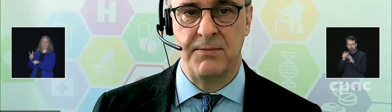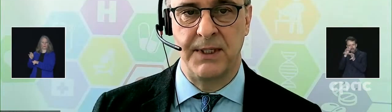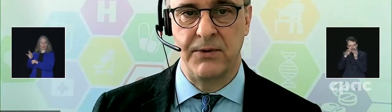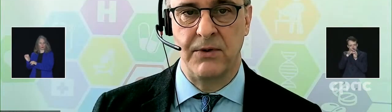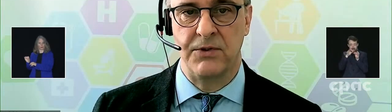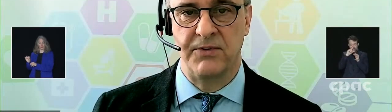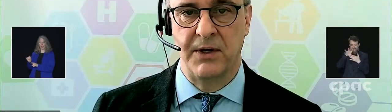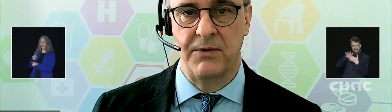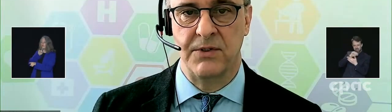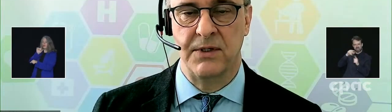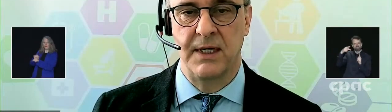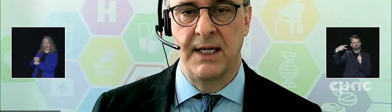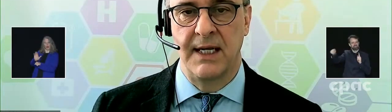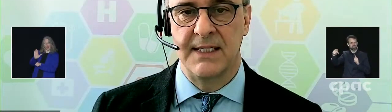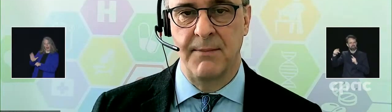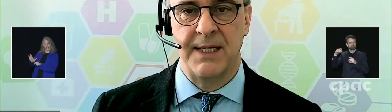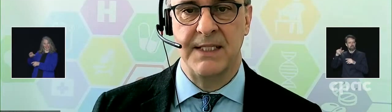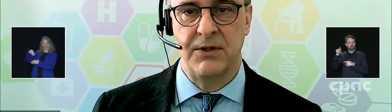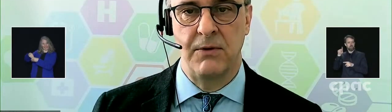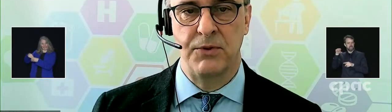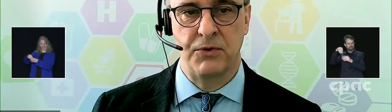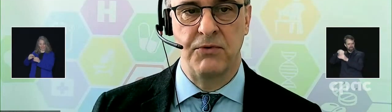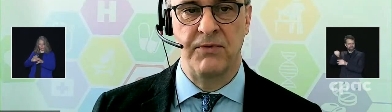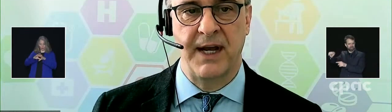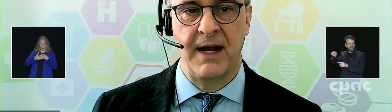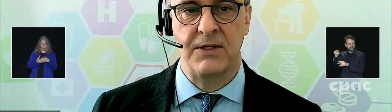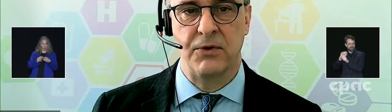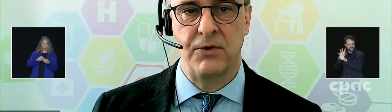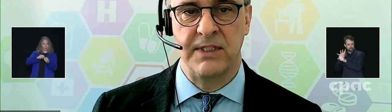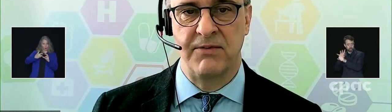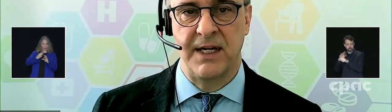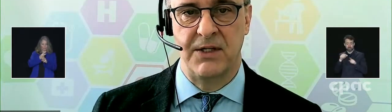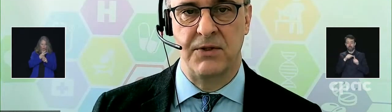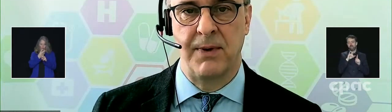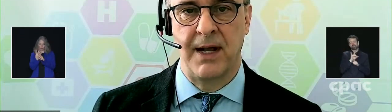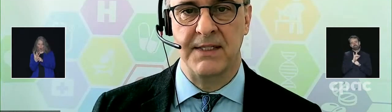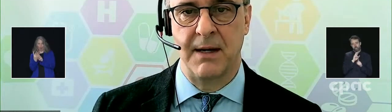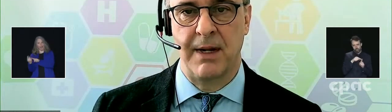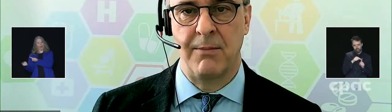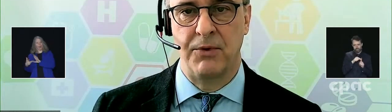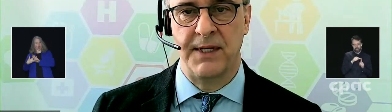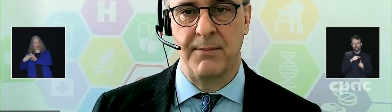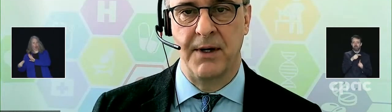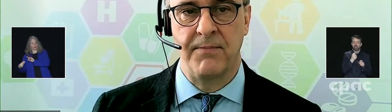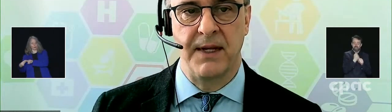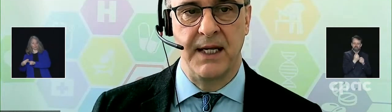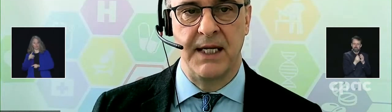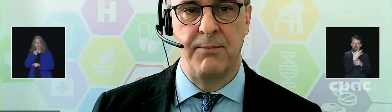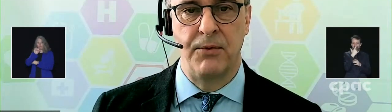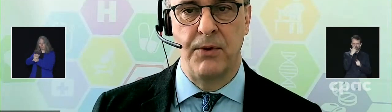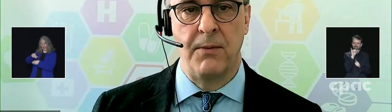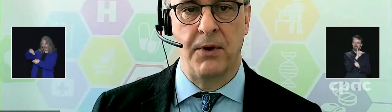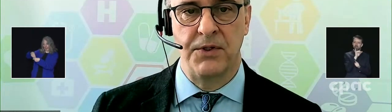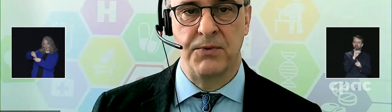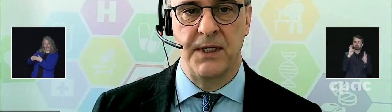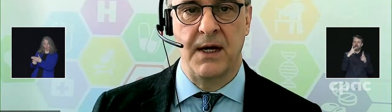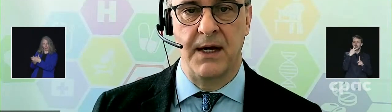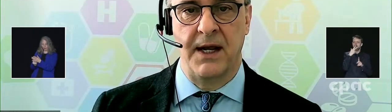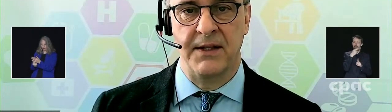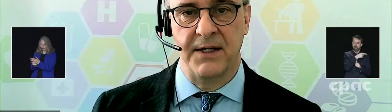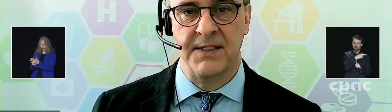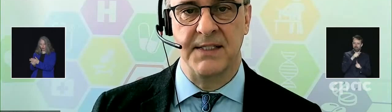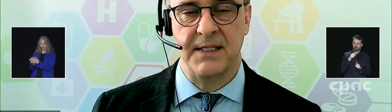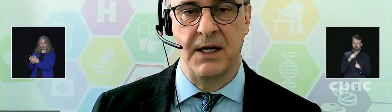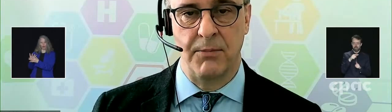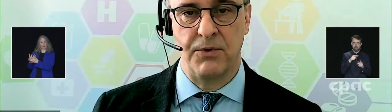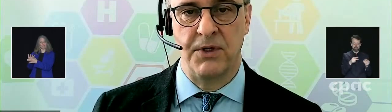protéine de spicule du virus. Ces particules pseudo-virales sont cultivées dans une plante semblable au tabac et qui peut produire